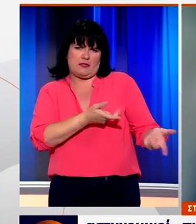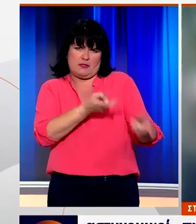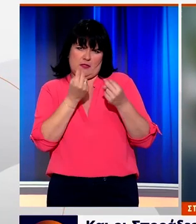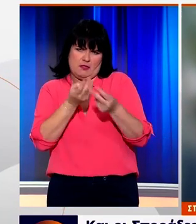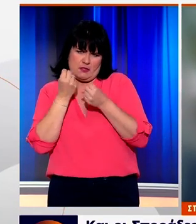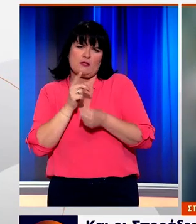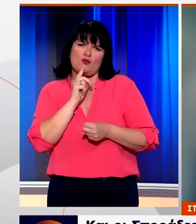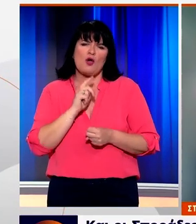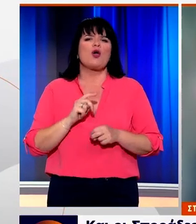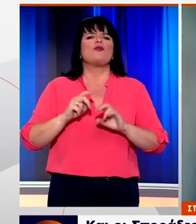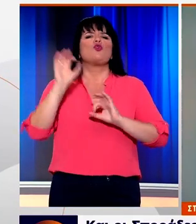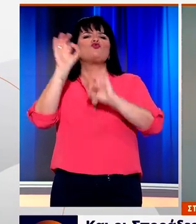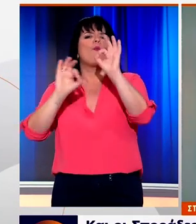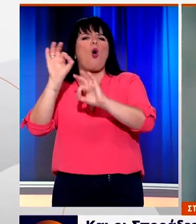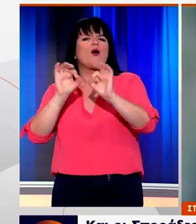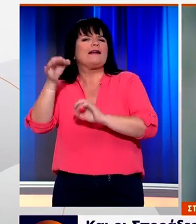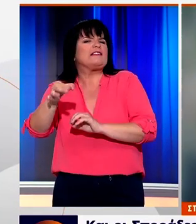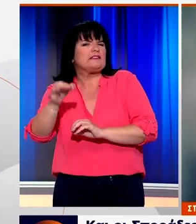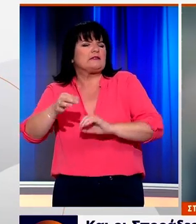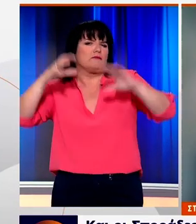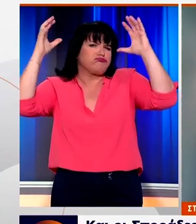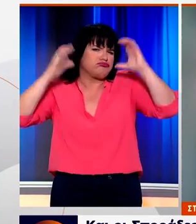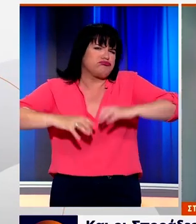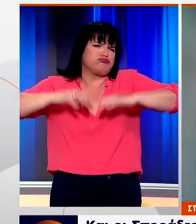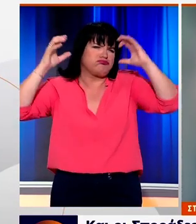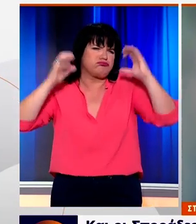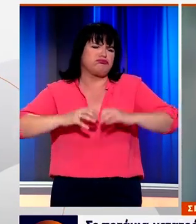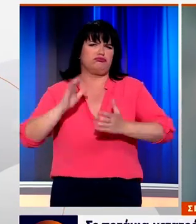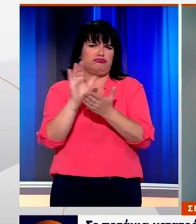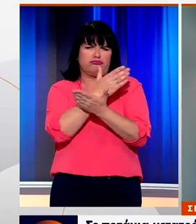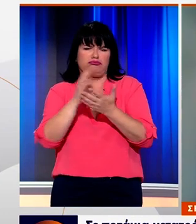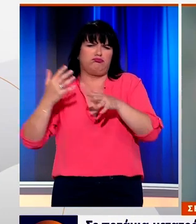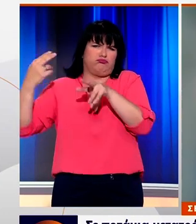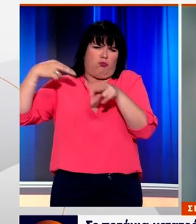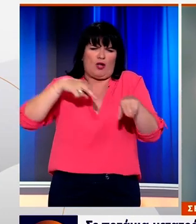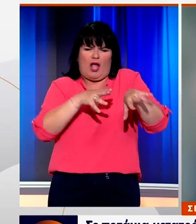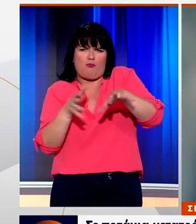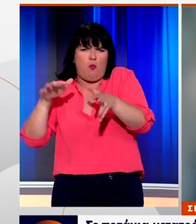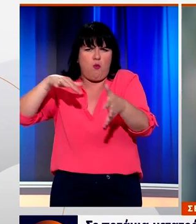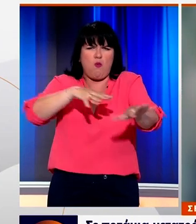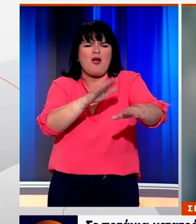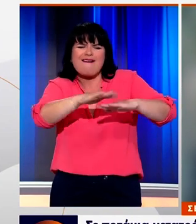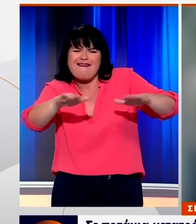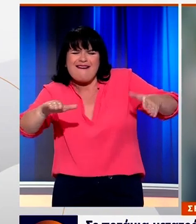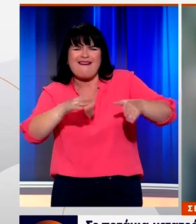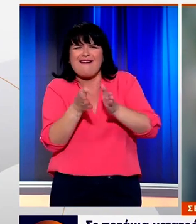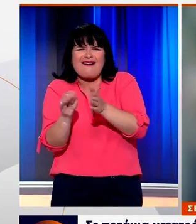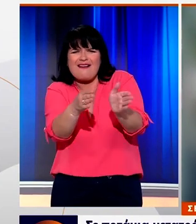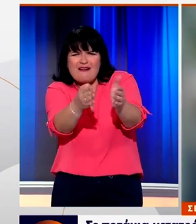Και οι σποράδες όμως βρέθηκαν στο επίκεντρο της κακοκαιρίας. Σε ποτάμια μετατράπηκαν τα καλυτερήμια της κοπέλου,